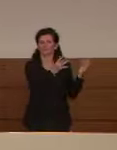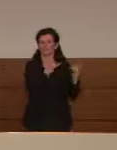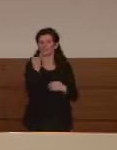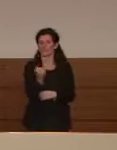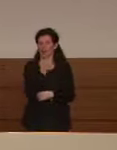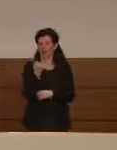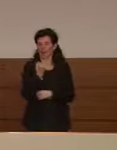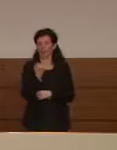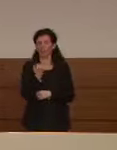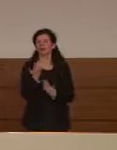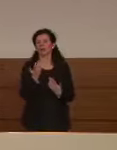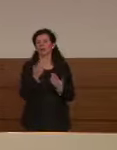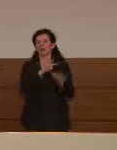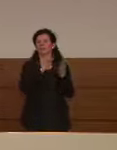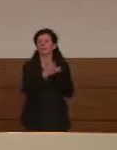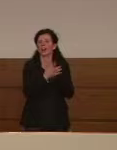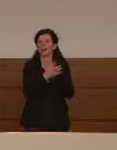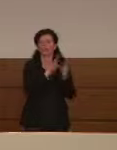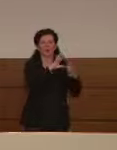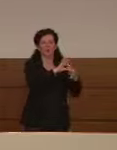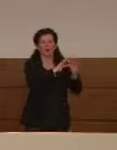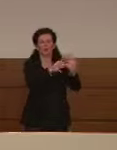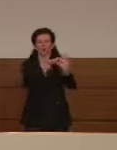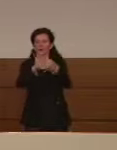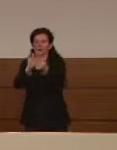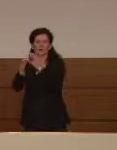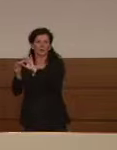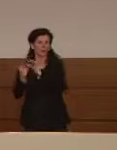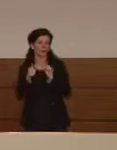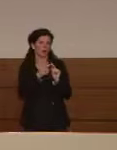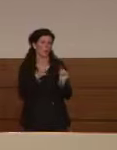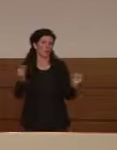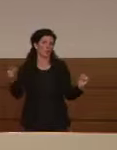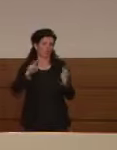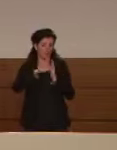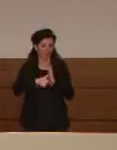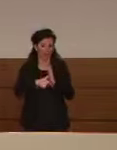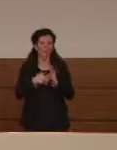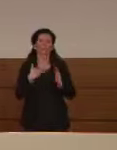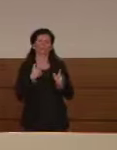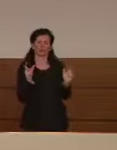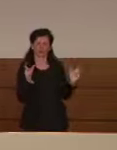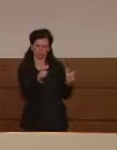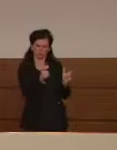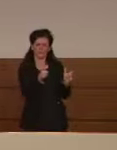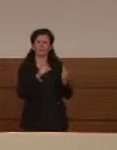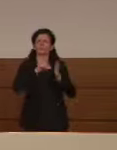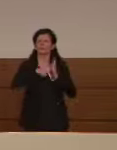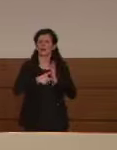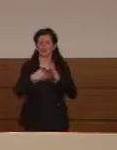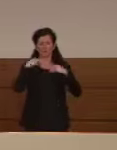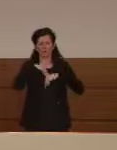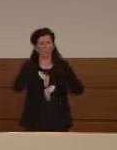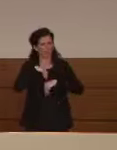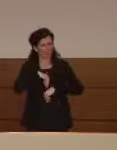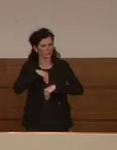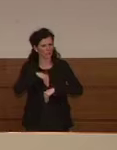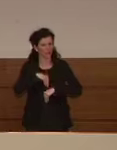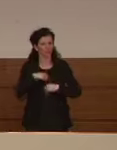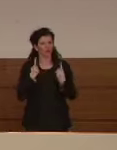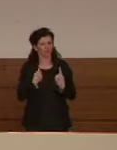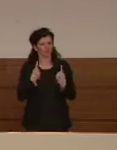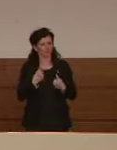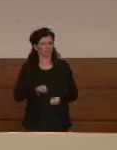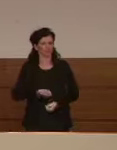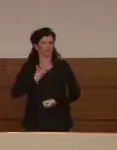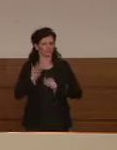la coda si allunghi, no? Quindi abbiamo, dopo il lockdown, un periodo in cui il tempo di incubazione, quindi per alcuni giorni continuano i casi, la coda